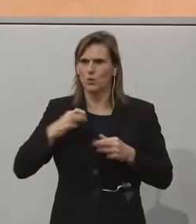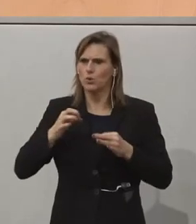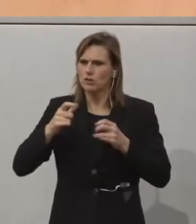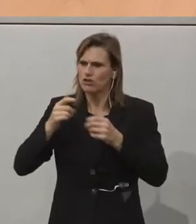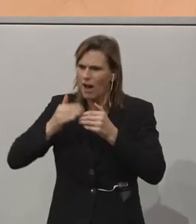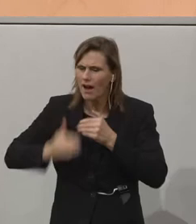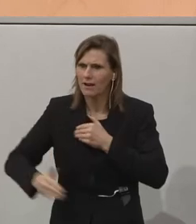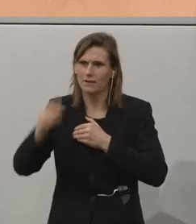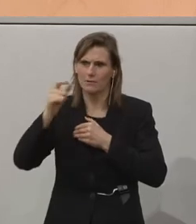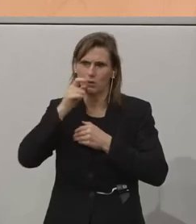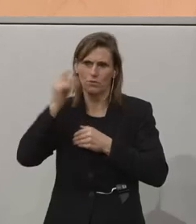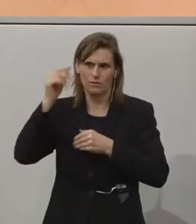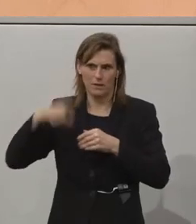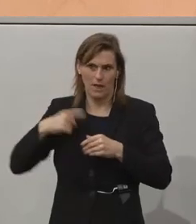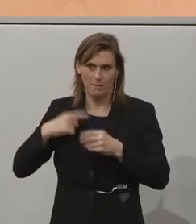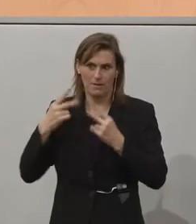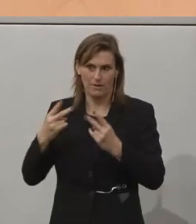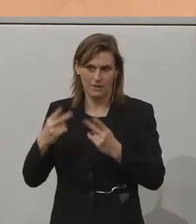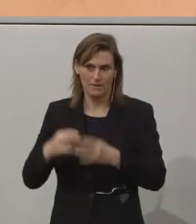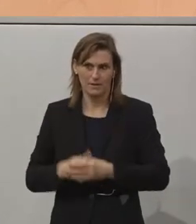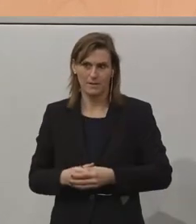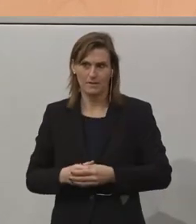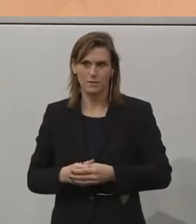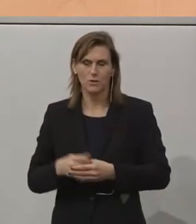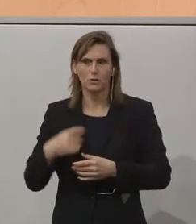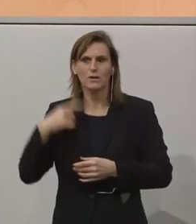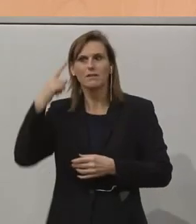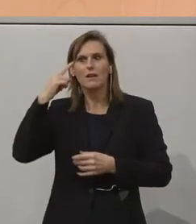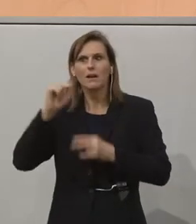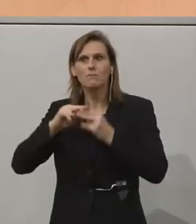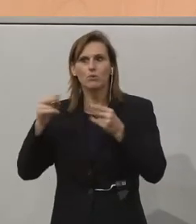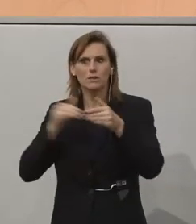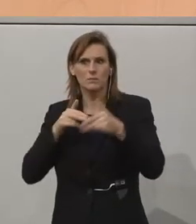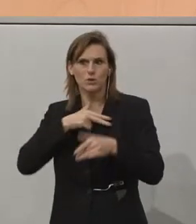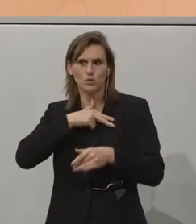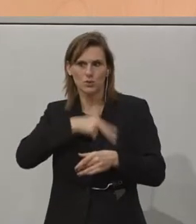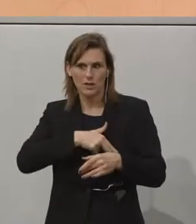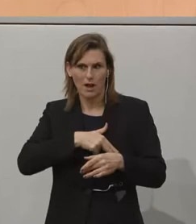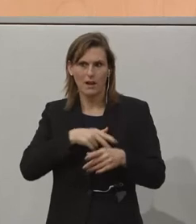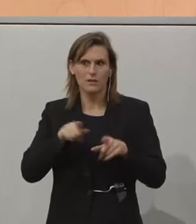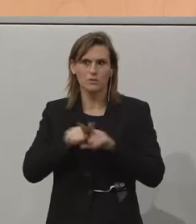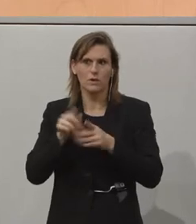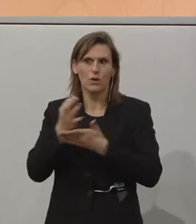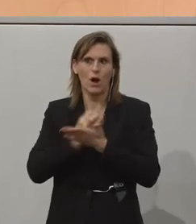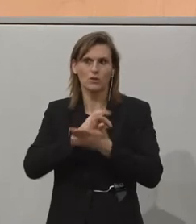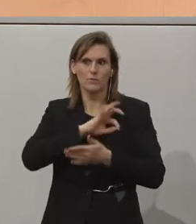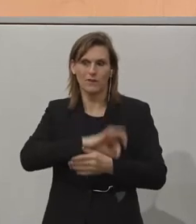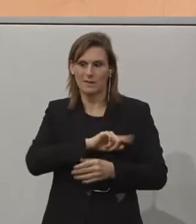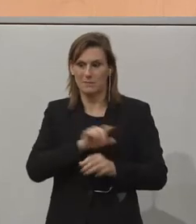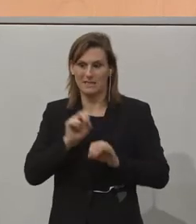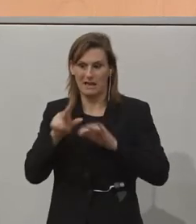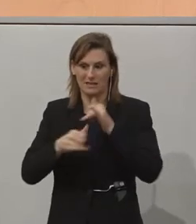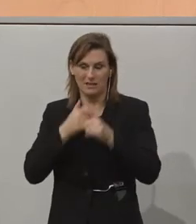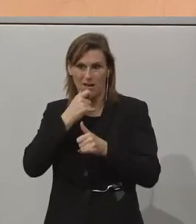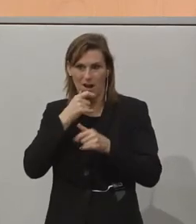Berufsleben haben können und das ist sehr, sehr wichtig. Da ist das Bundesministerium für Soziales und weil Ausbildungspflicht bis 18 auch das